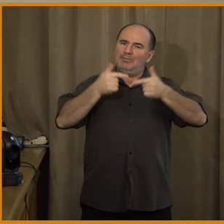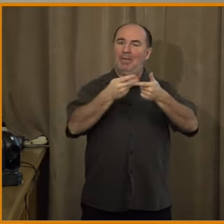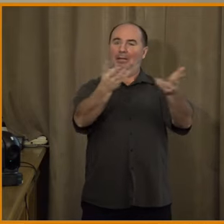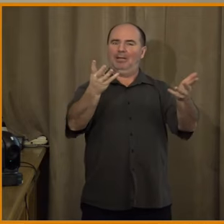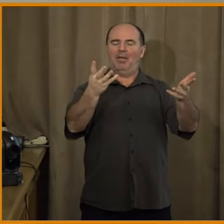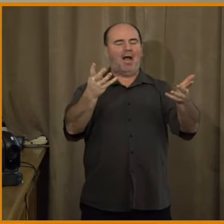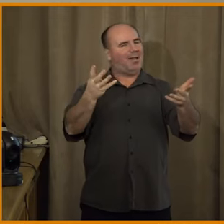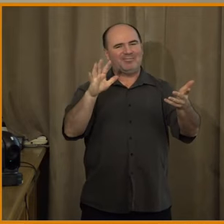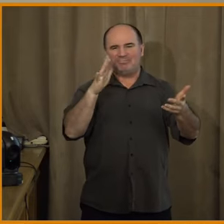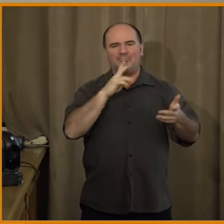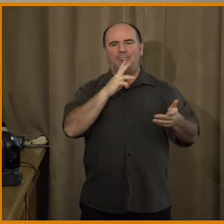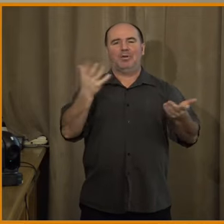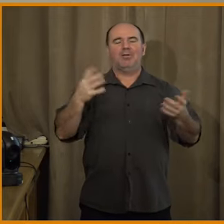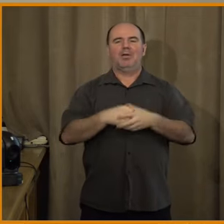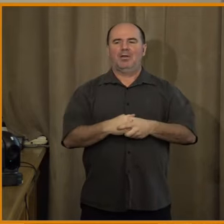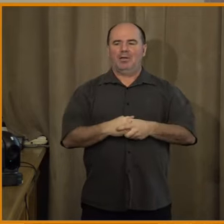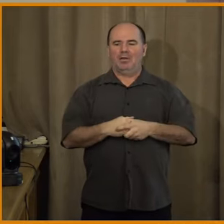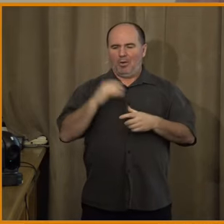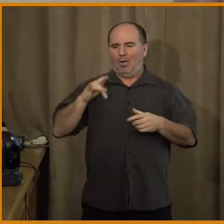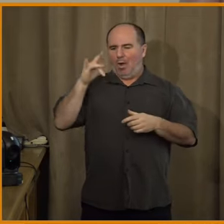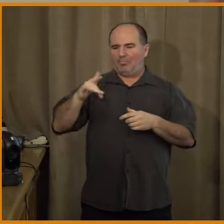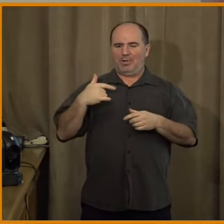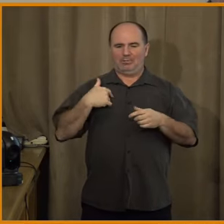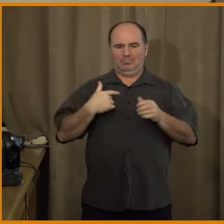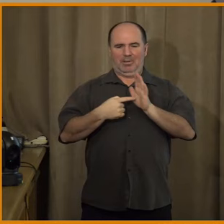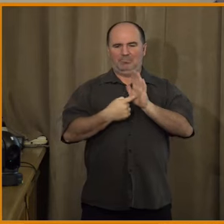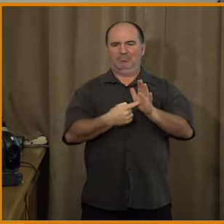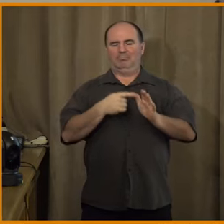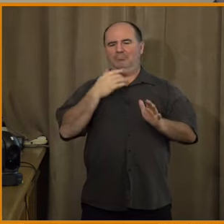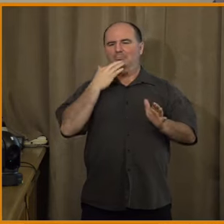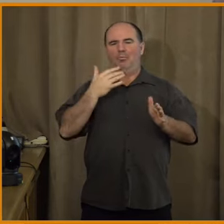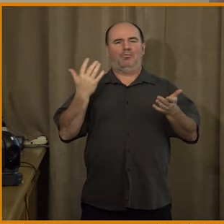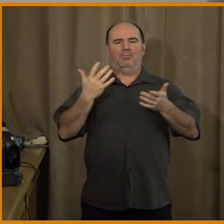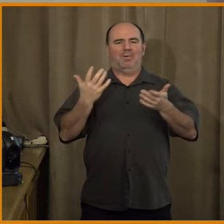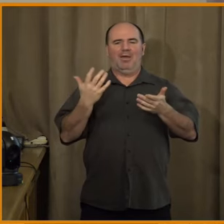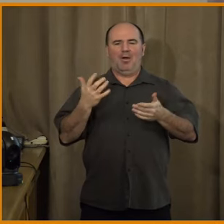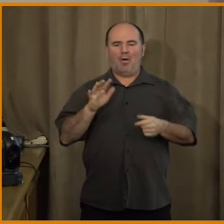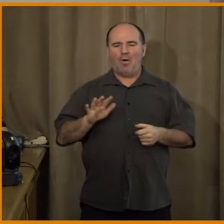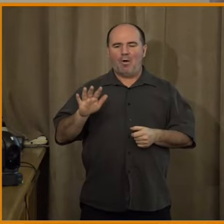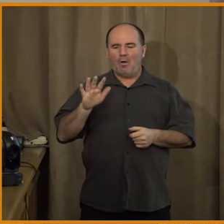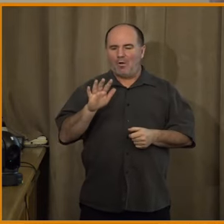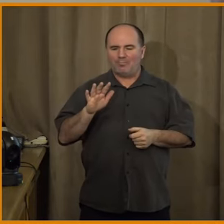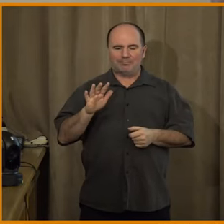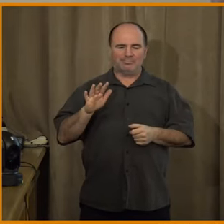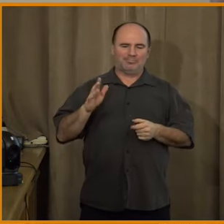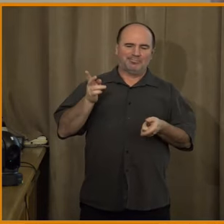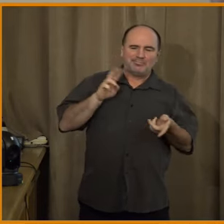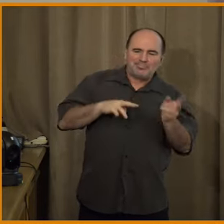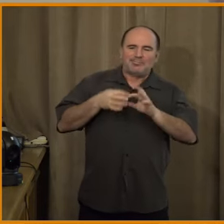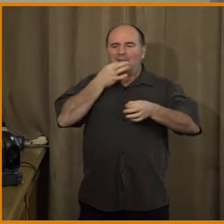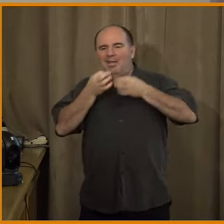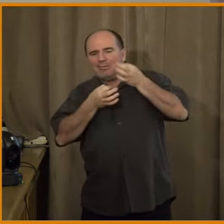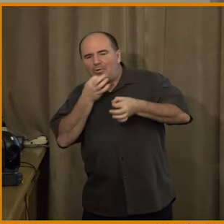se bavíme o nějakých vágních narativech, které mají pokoutný, pomalý efekt na